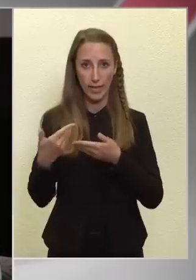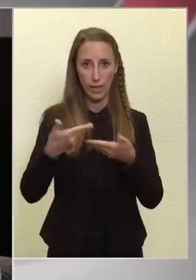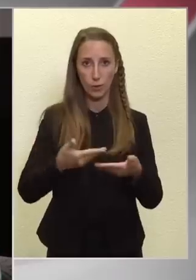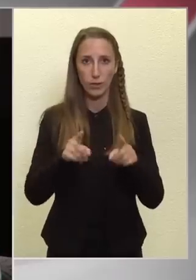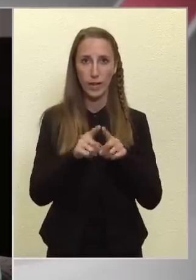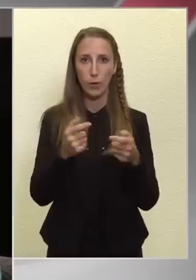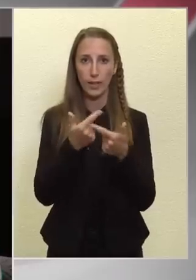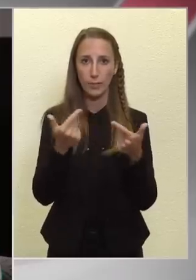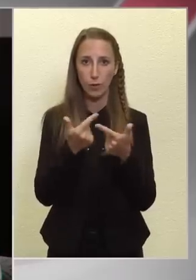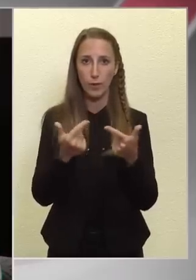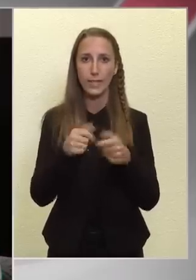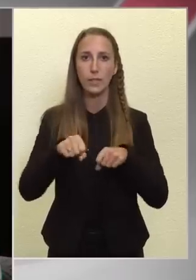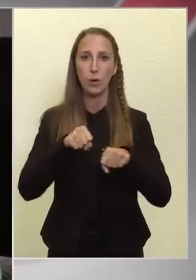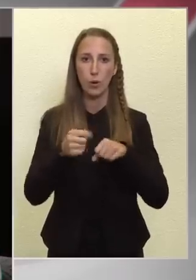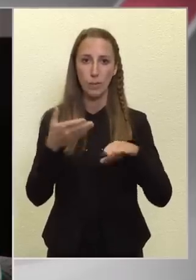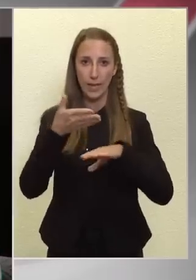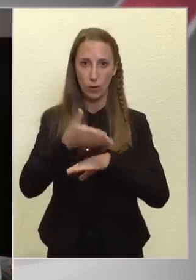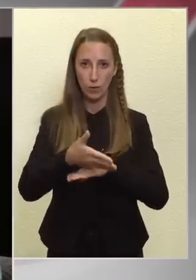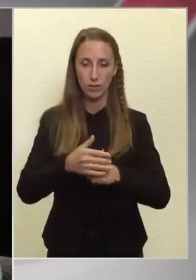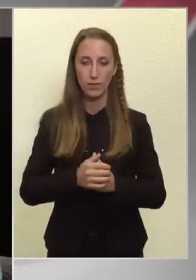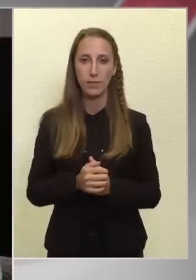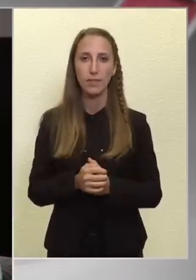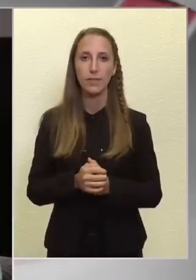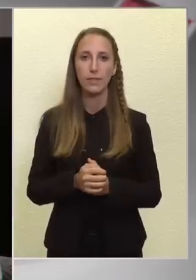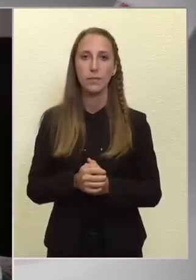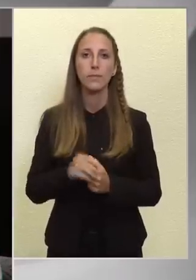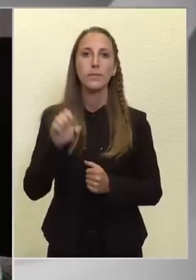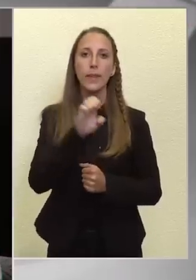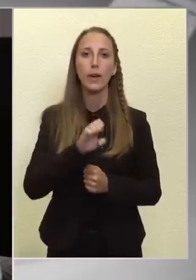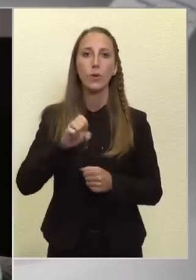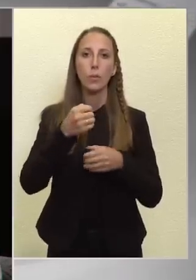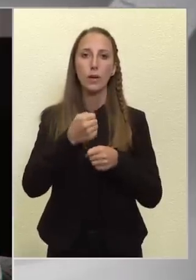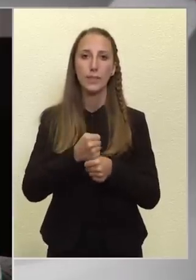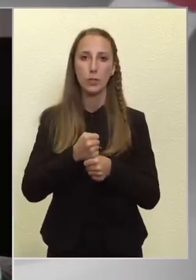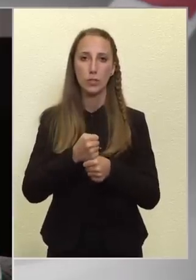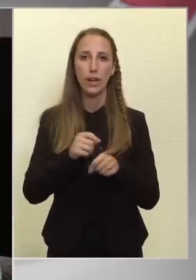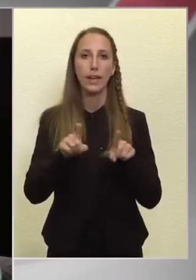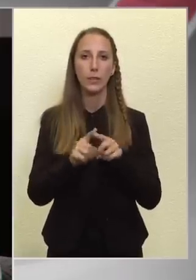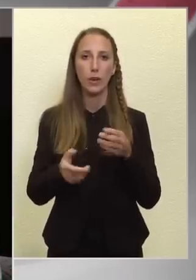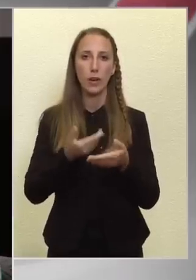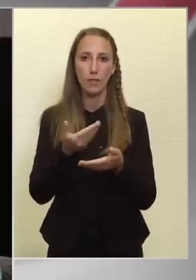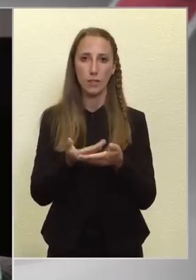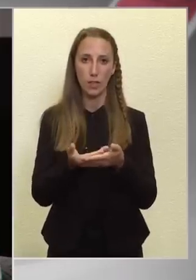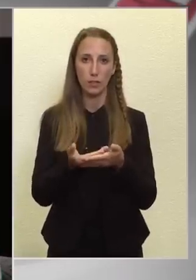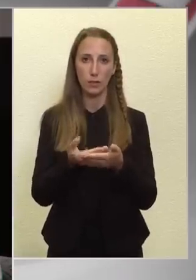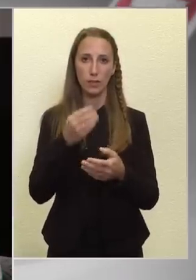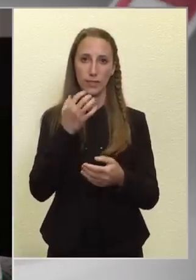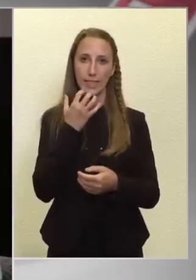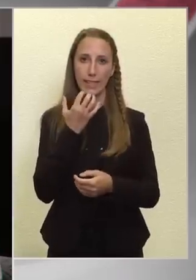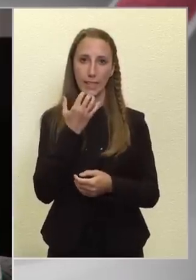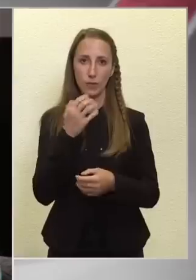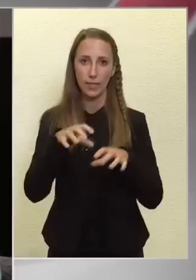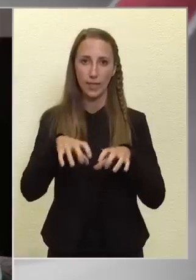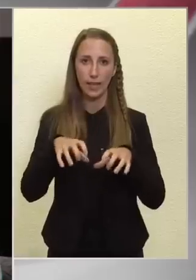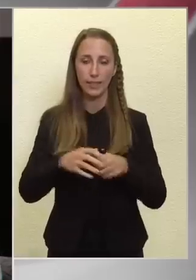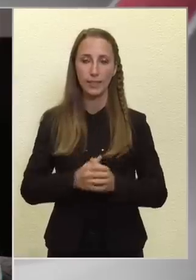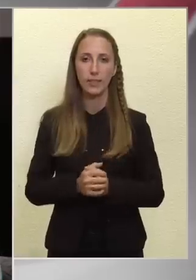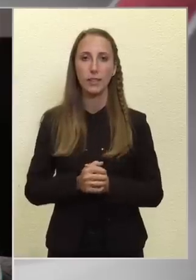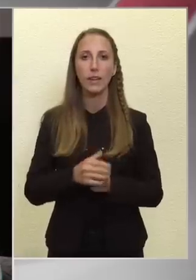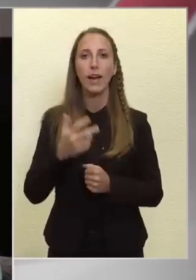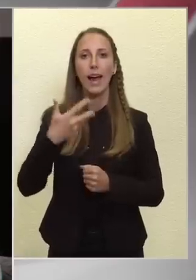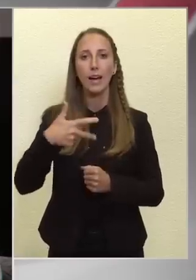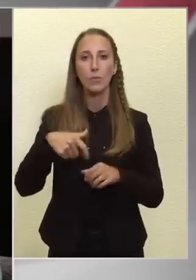olyan információ a kormányhoz, hogy az Európai Bizottság egy olyan javaslatot szendékozik tenni, hogy